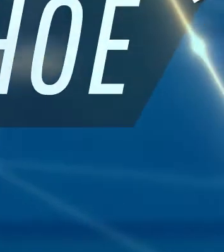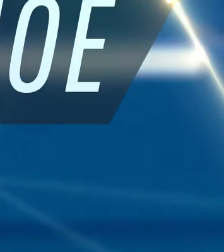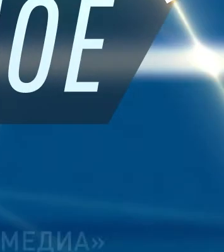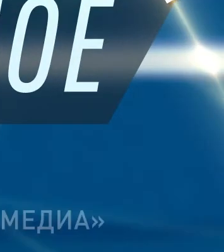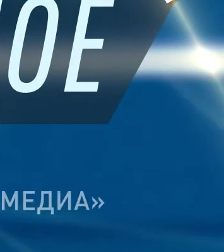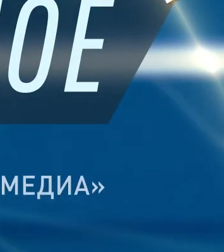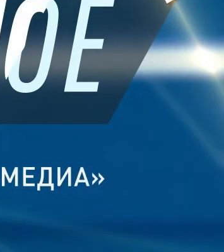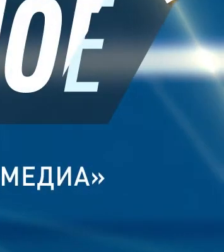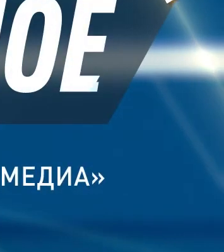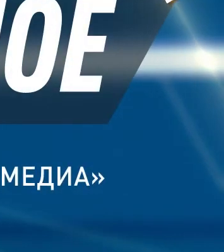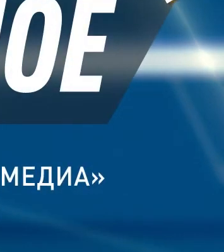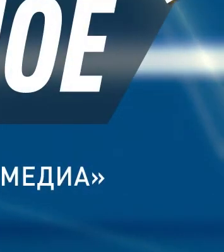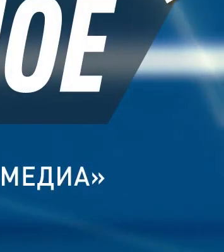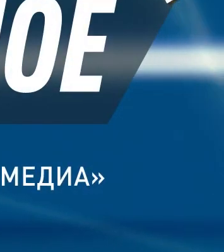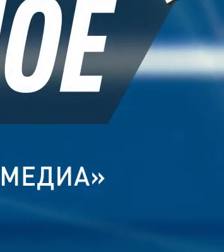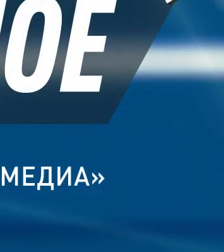А.Кулакова